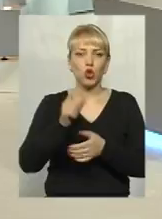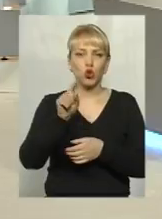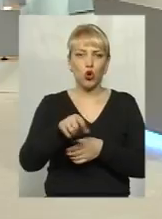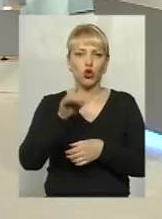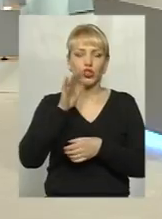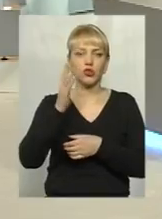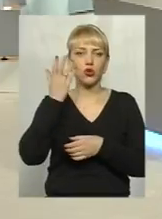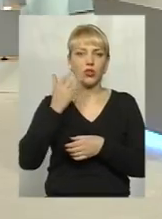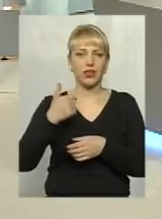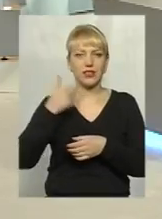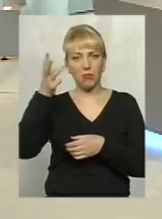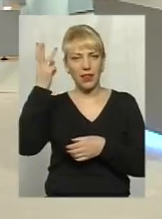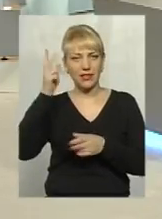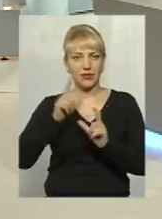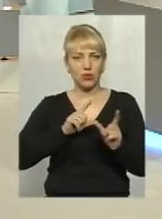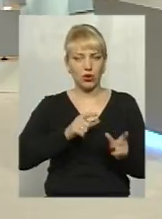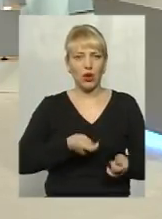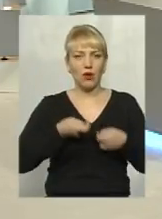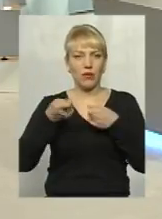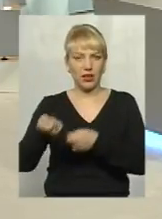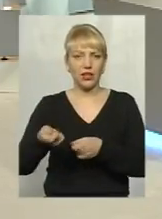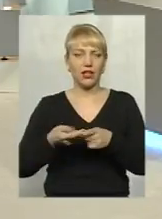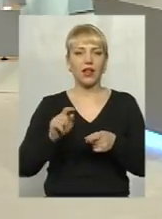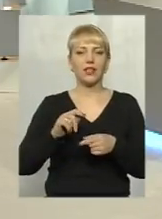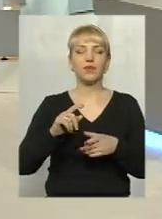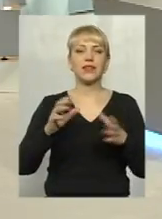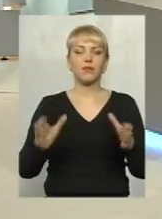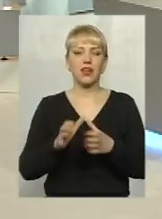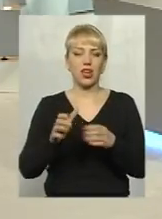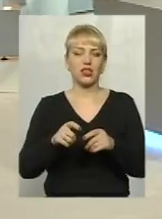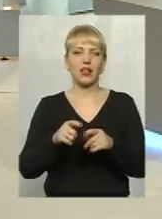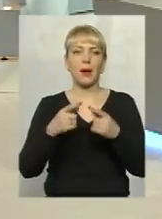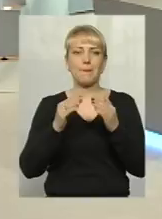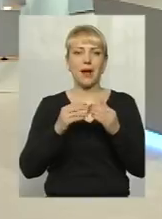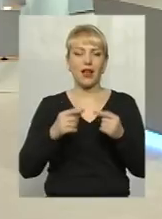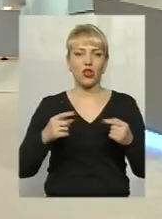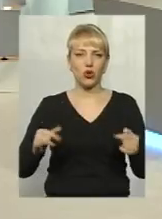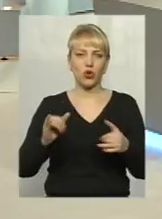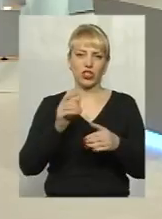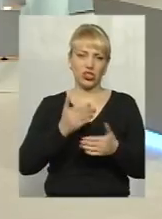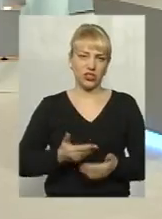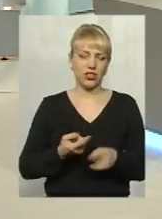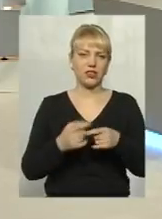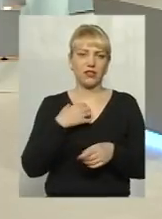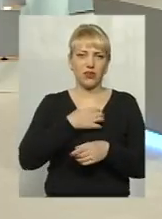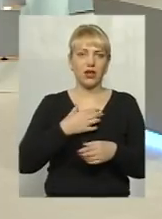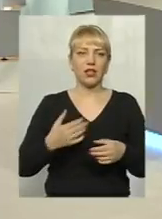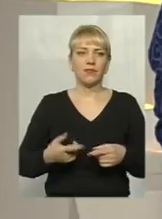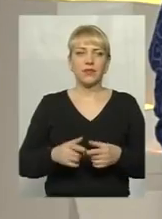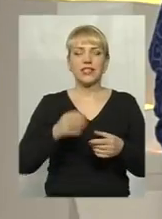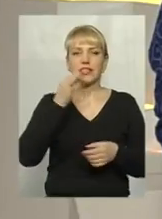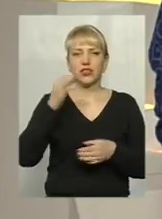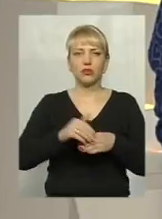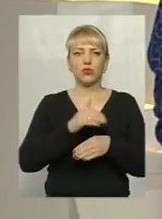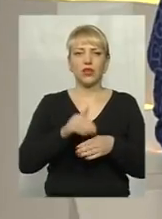не працював. Власне, це і збереження майна, і збереження життя, і не доведе Господь якось травмування. Скажіть, будь ласка, а як